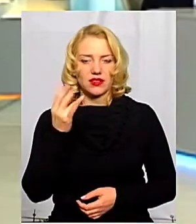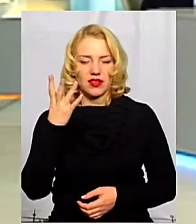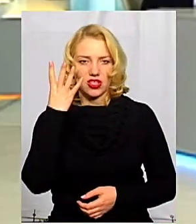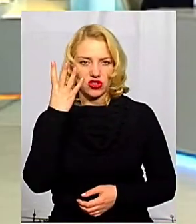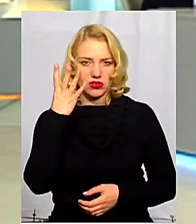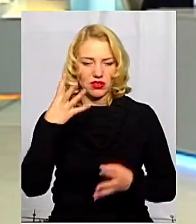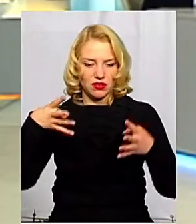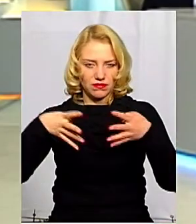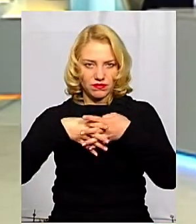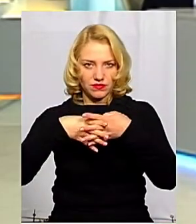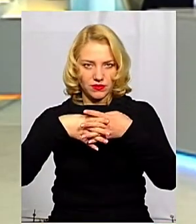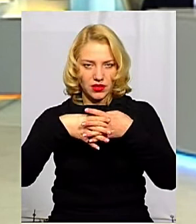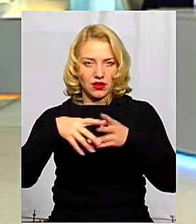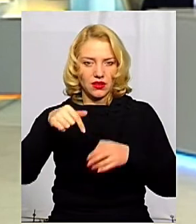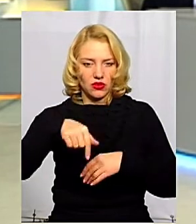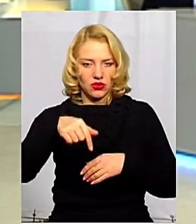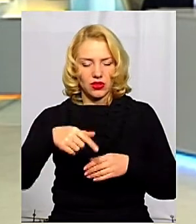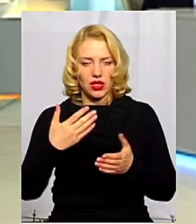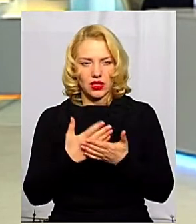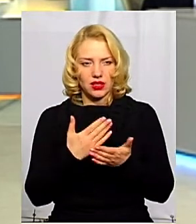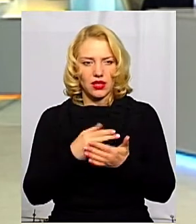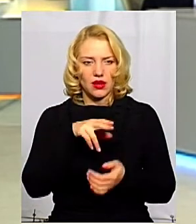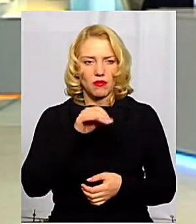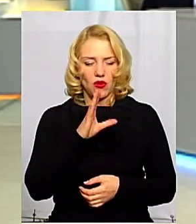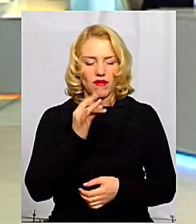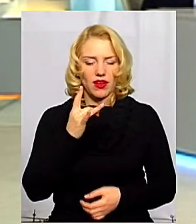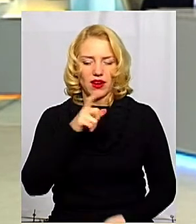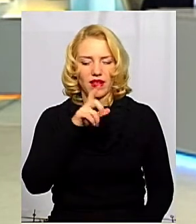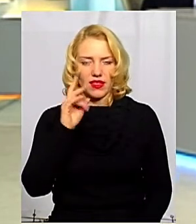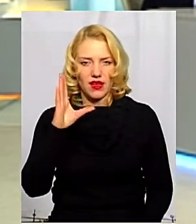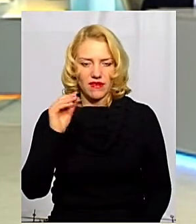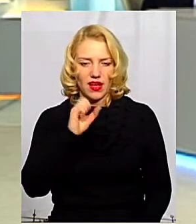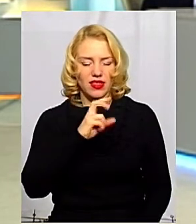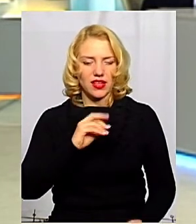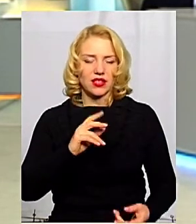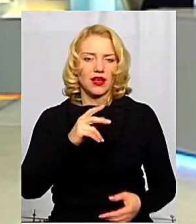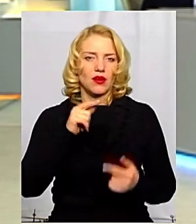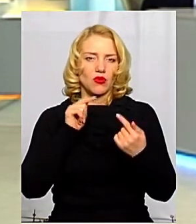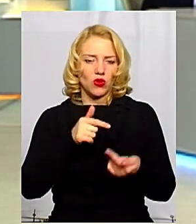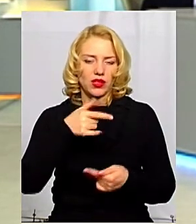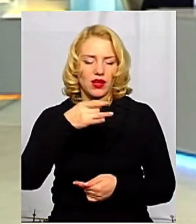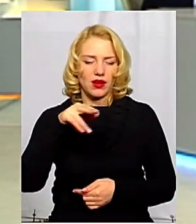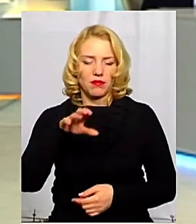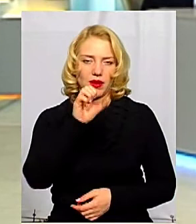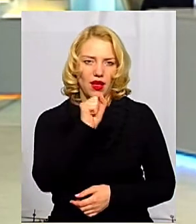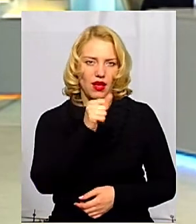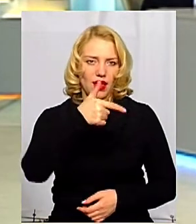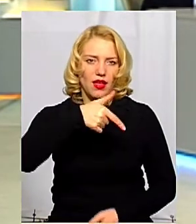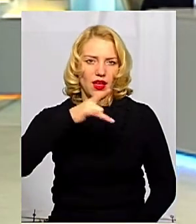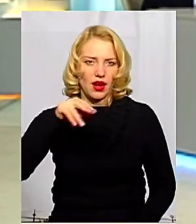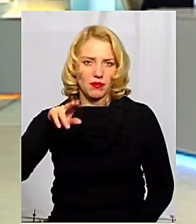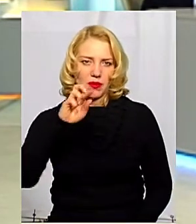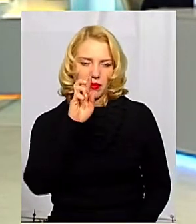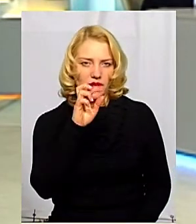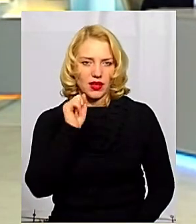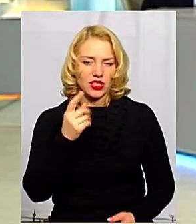туди входять поверхневі антигени двох вірусів грипу А і двох вірусів грипу Б. І за